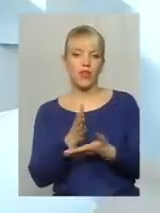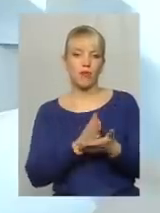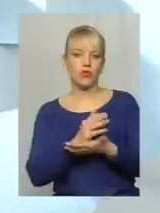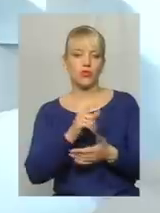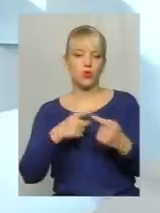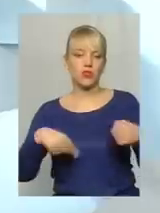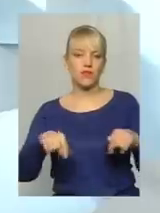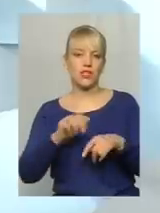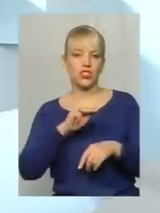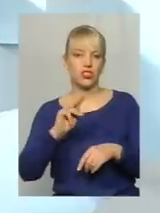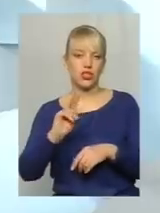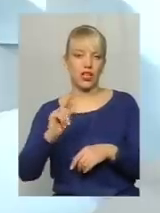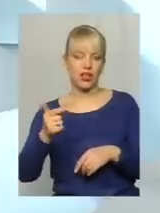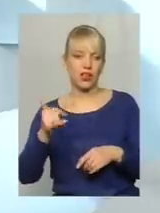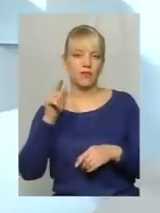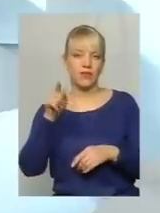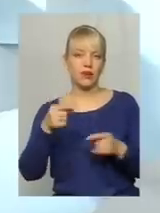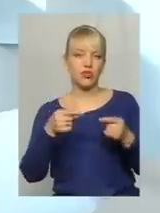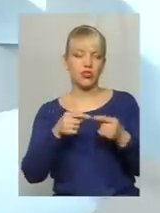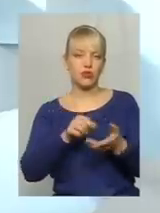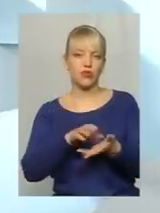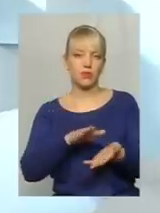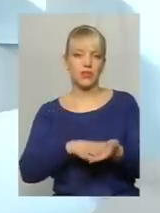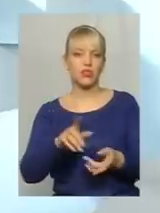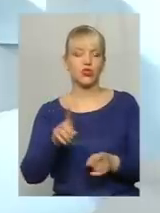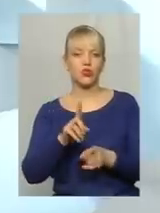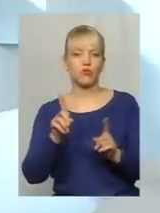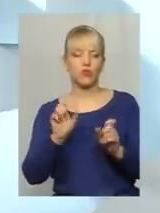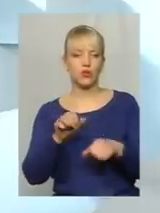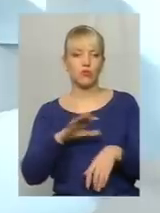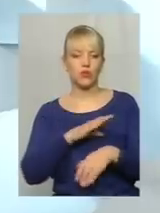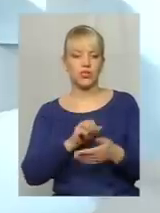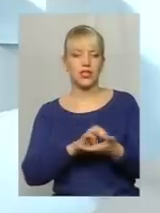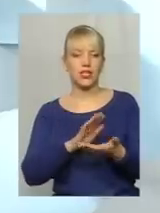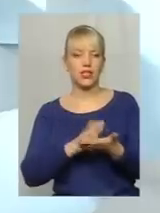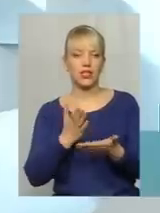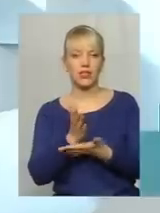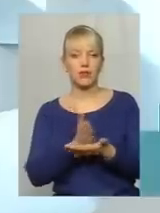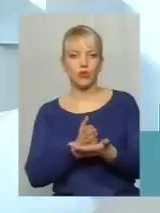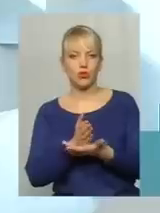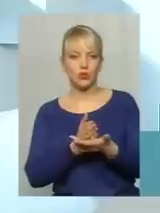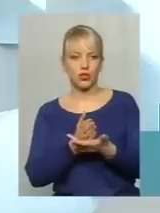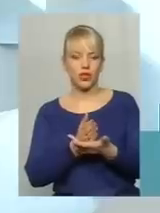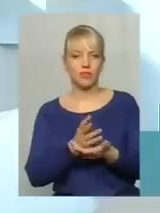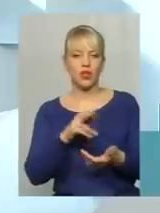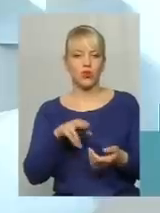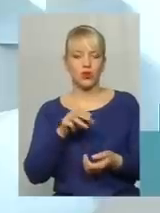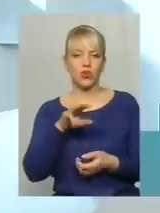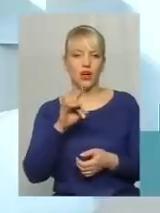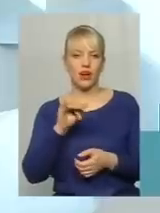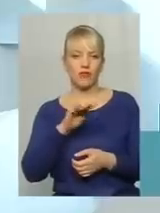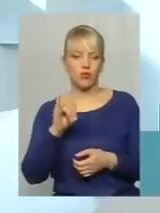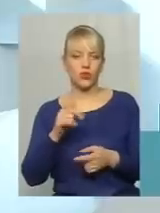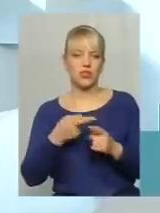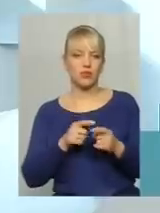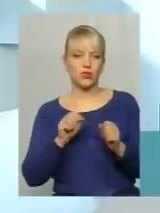ЖКГ, і там чітко визначено, що може бути закладені, які послуги можуть бути закладені до тарифу. І